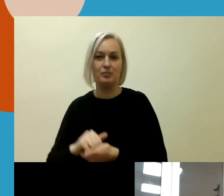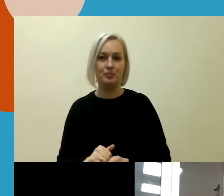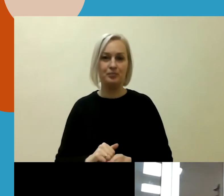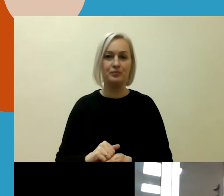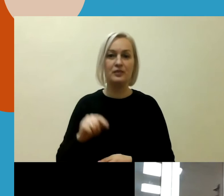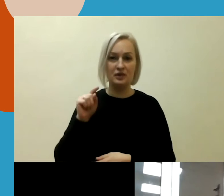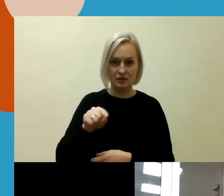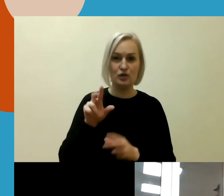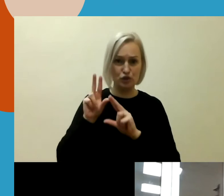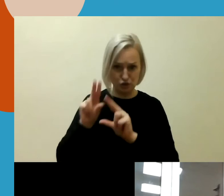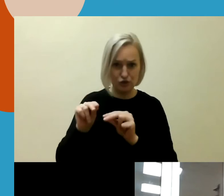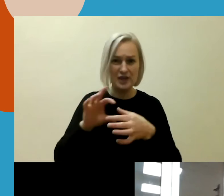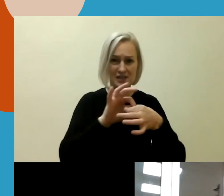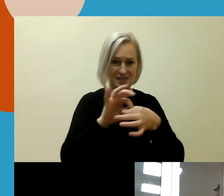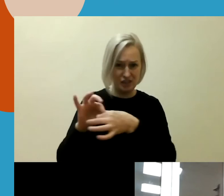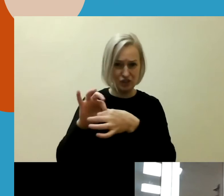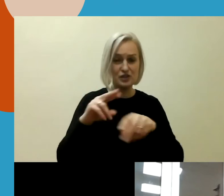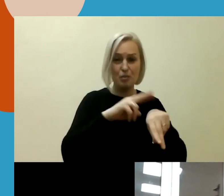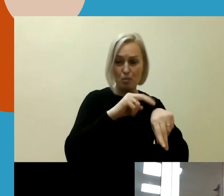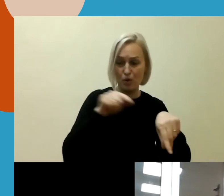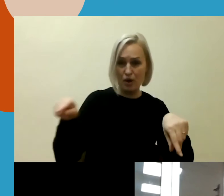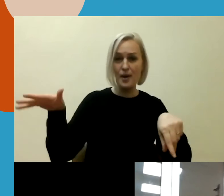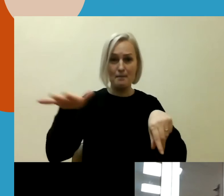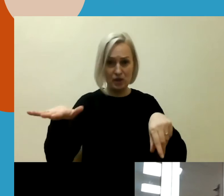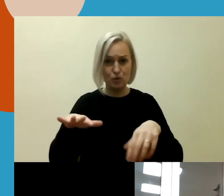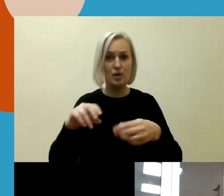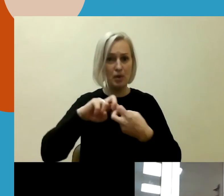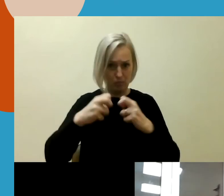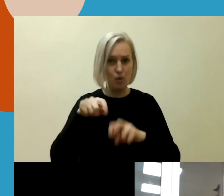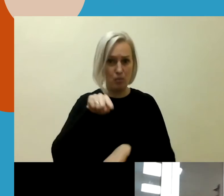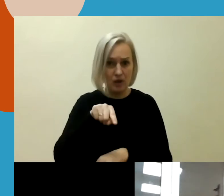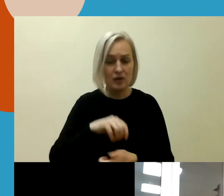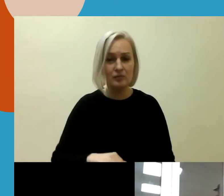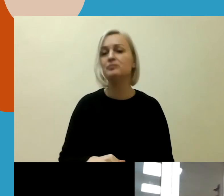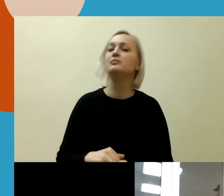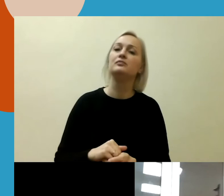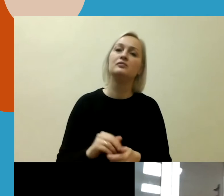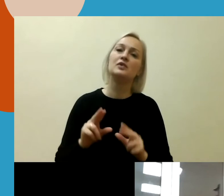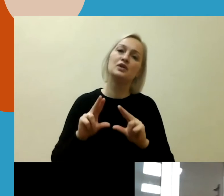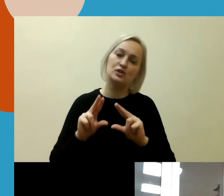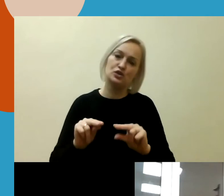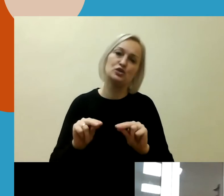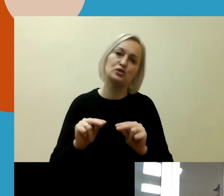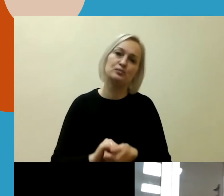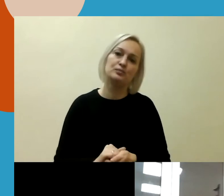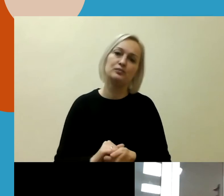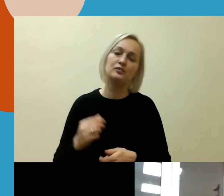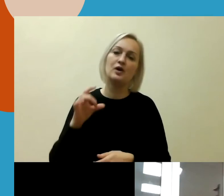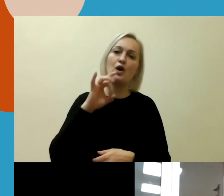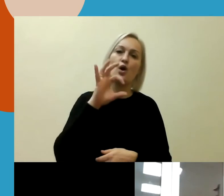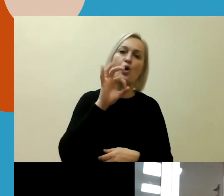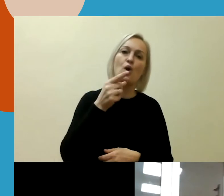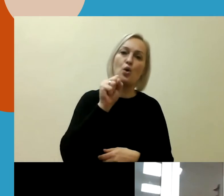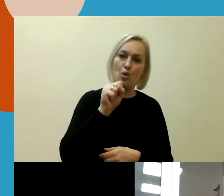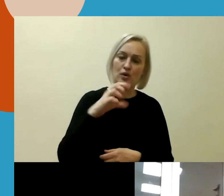problematiškas jūsų akimės? Ar sutiknumėt su panie Jūrė Vičiūdėm? Iš tikrųjų, aš irgi, kaip ir godą, dalyvavau to